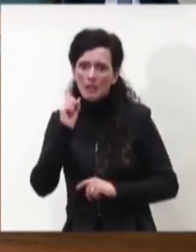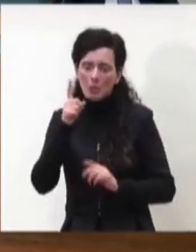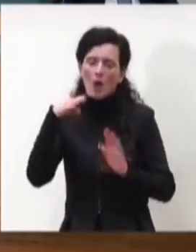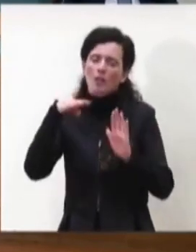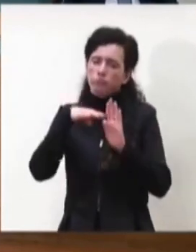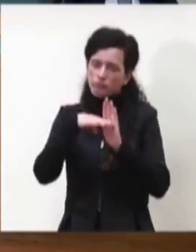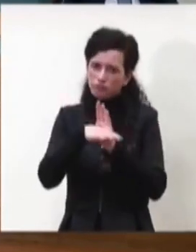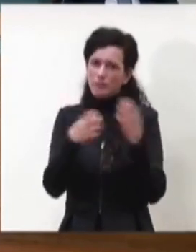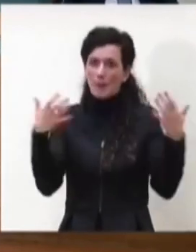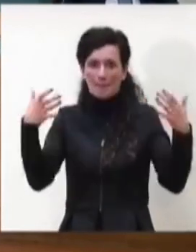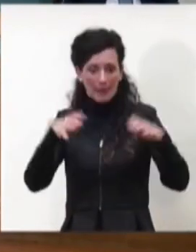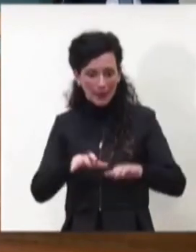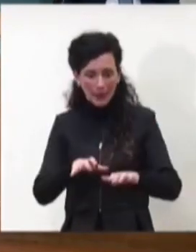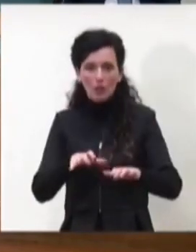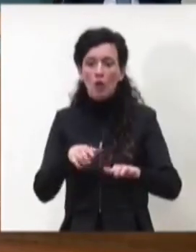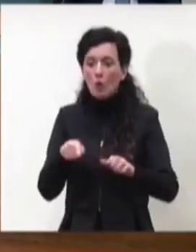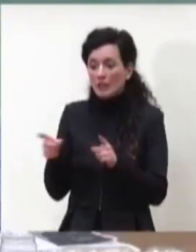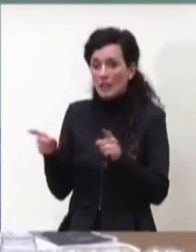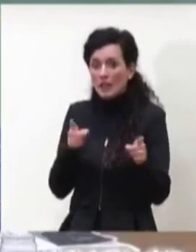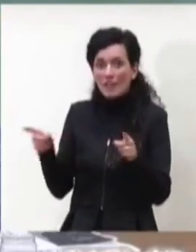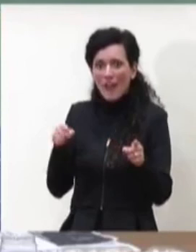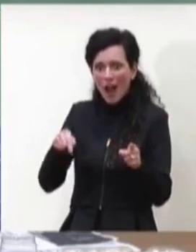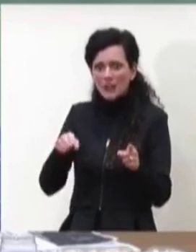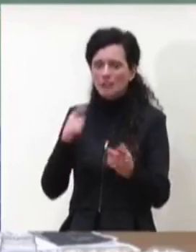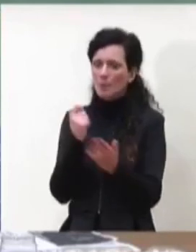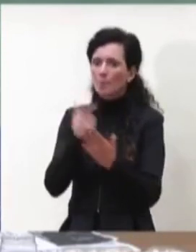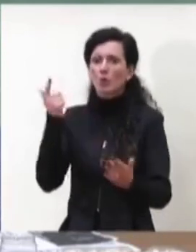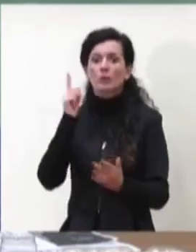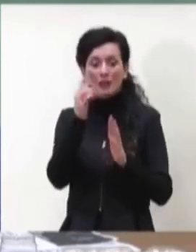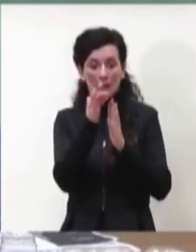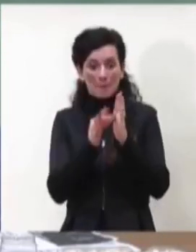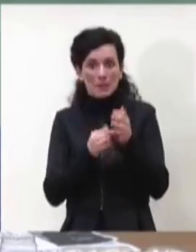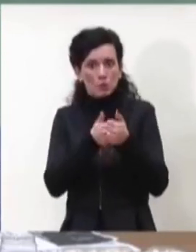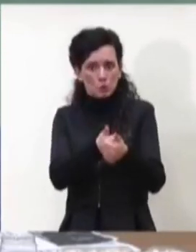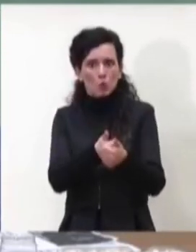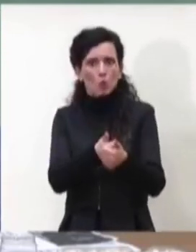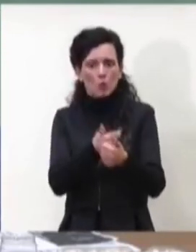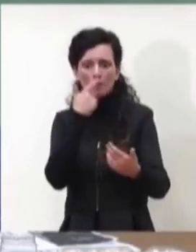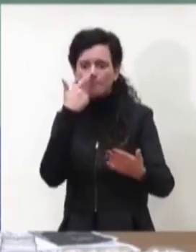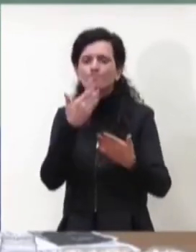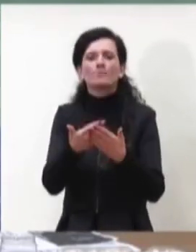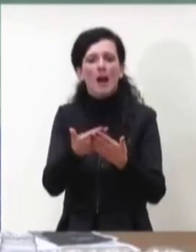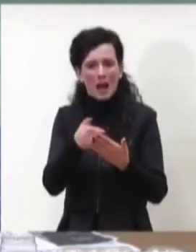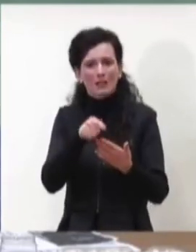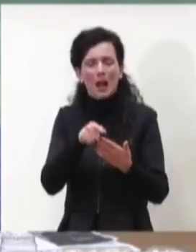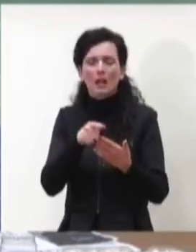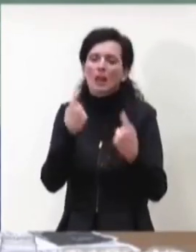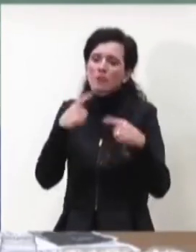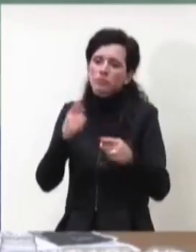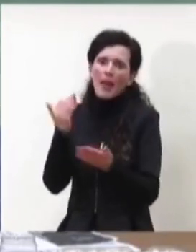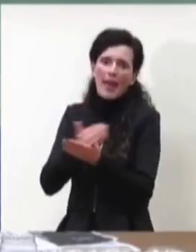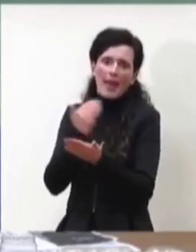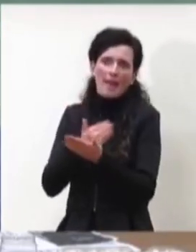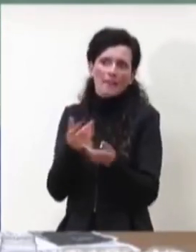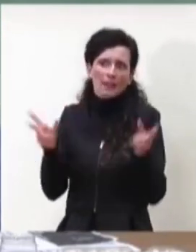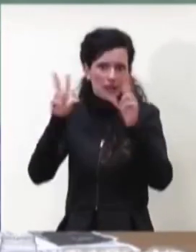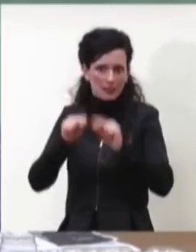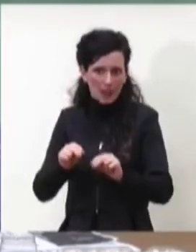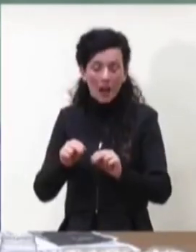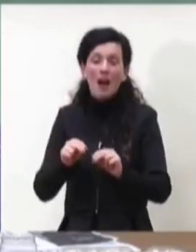è molto importante evitare con delle misure adeguate che questo avvenga. Questo può avvenire certamente grazie